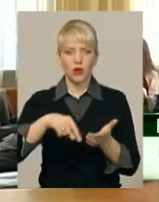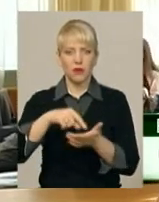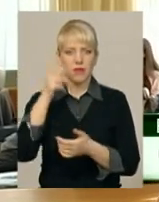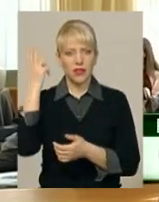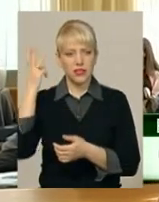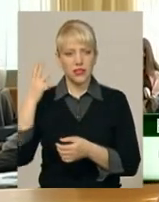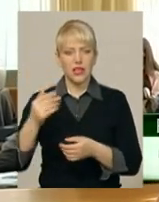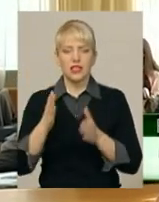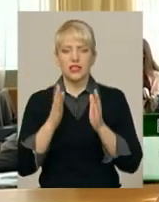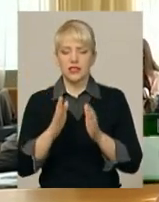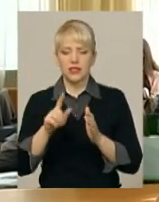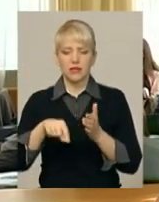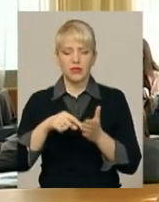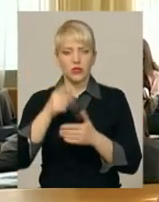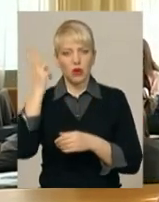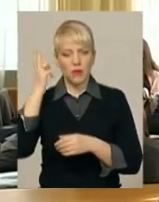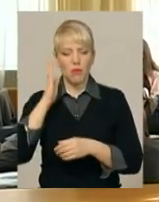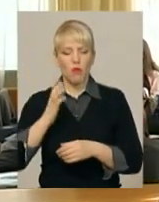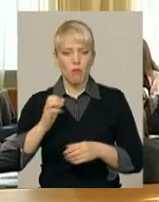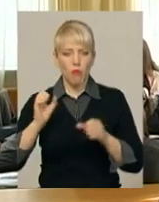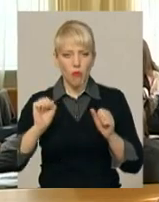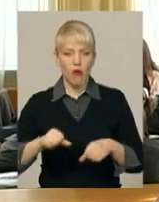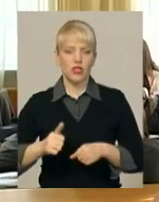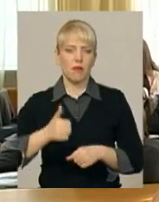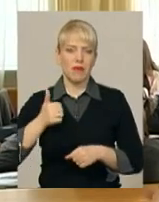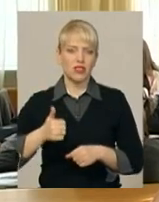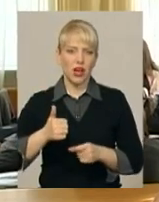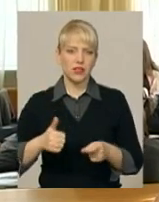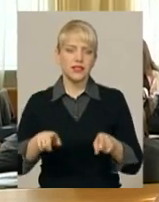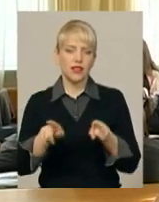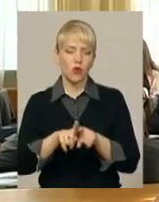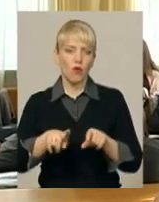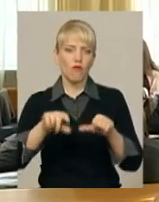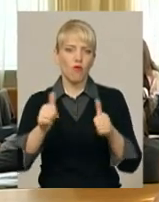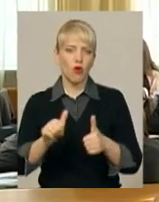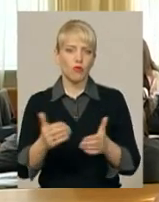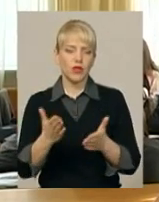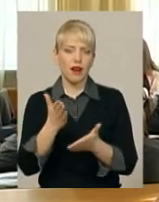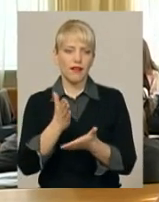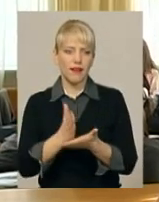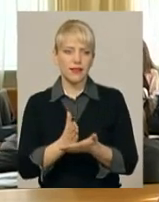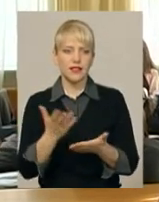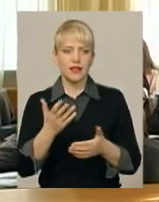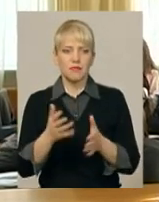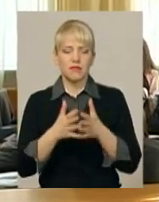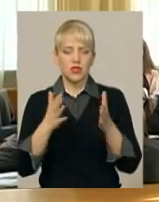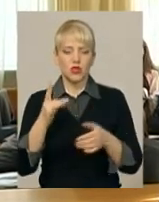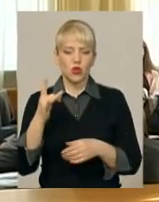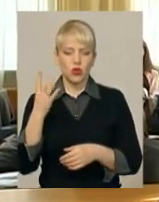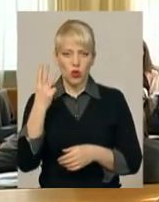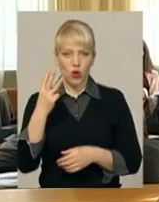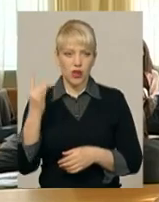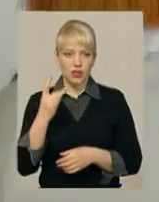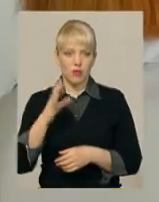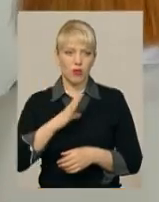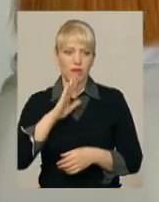тільки місто, тільки Хмельницький може пишатися в тої формі, якою вона є, якою вона вже більше трьох разів була створена